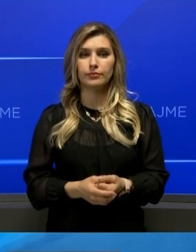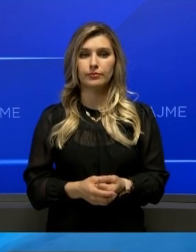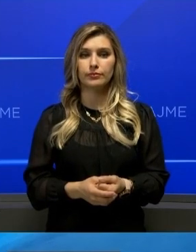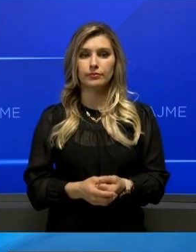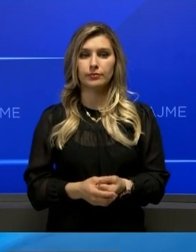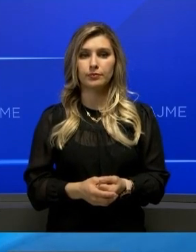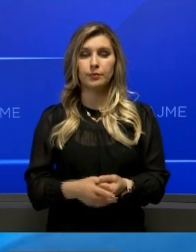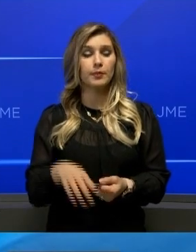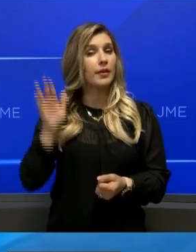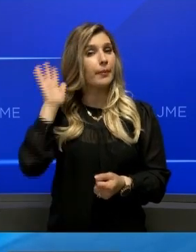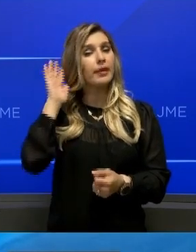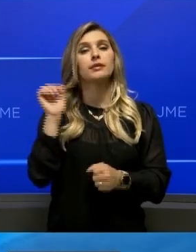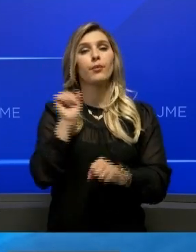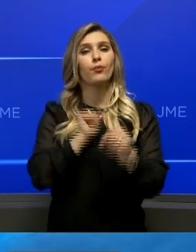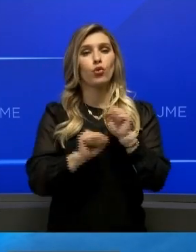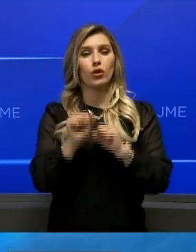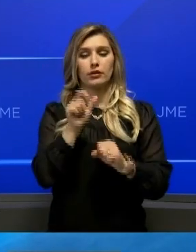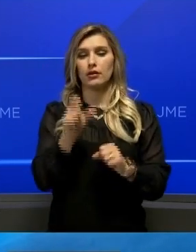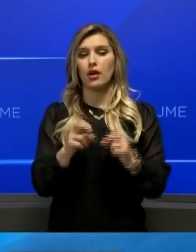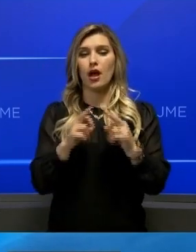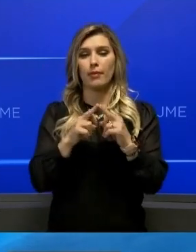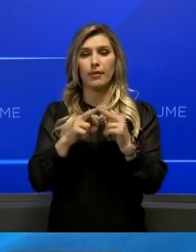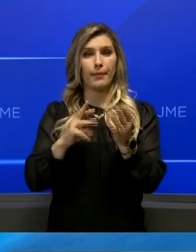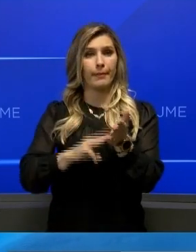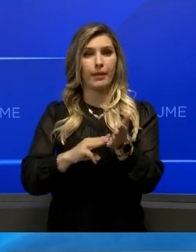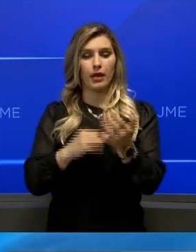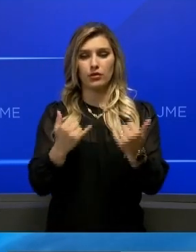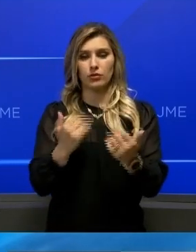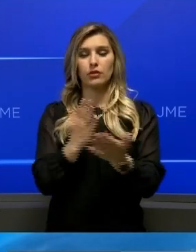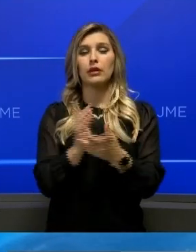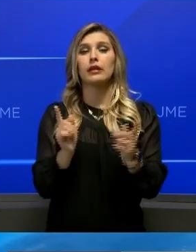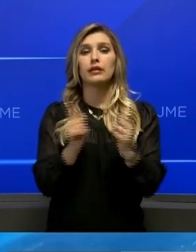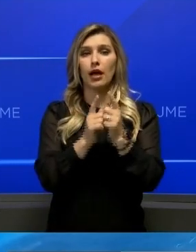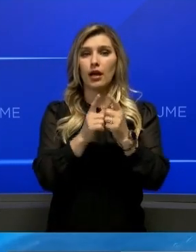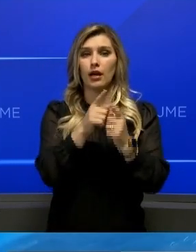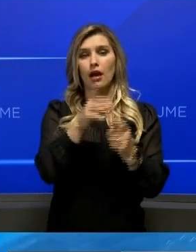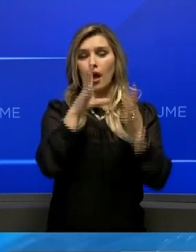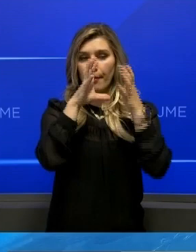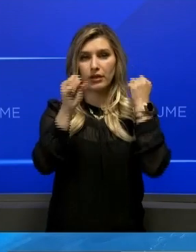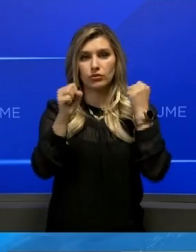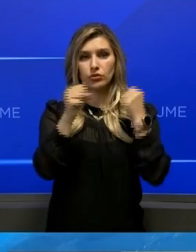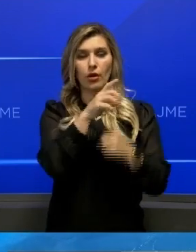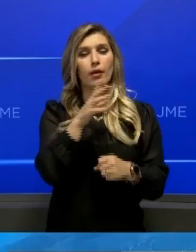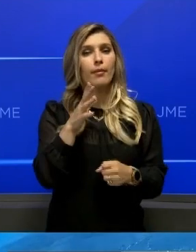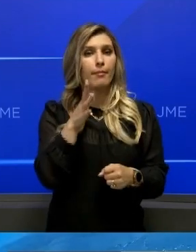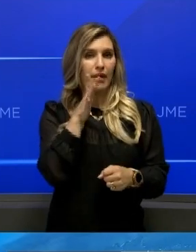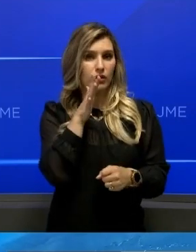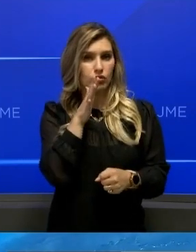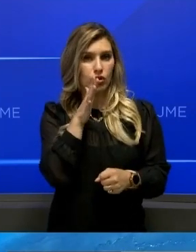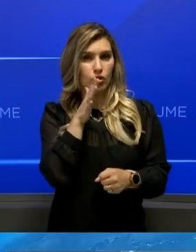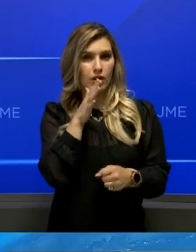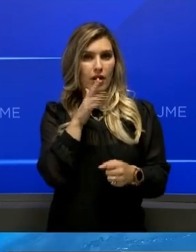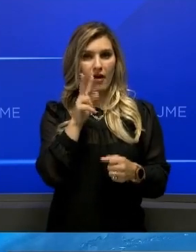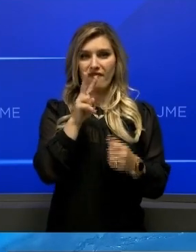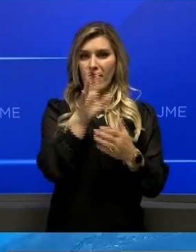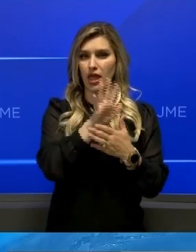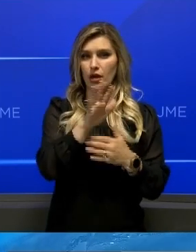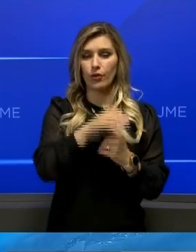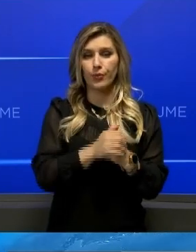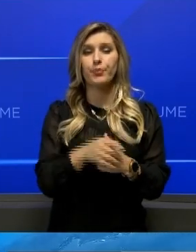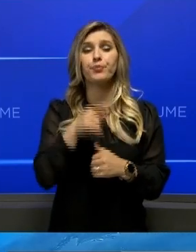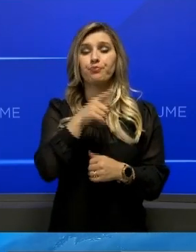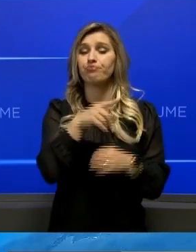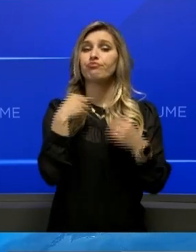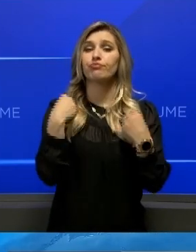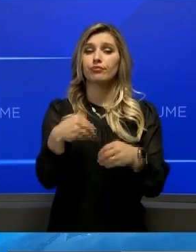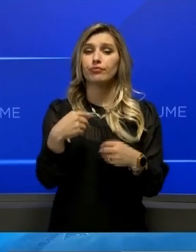E Ministri Mbrojqjes Armend Mehaj priti sot në takimë ambasadorën e Macedonisë e Veriut në Kosovë shprejësa Jusufi. Ambasadorja